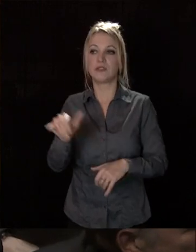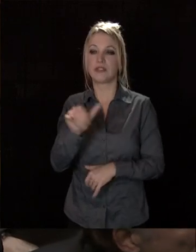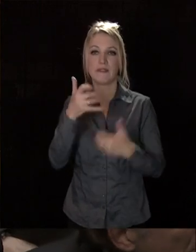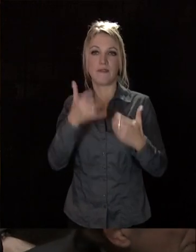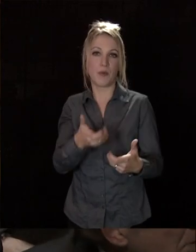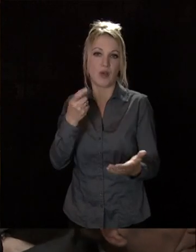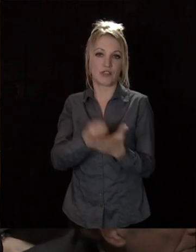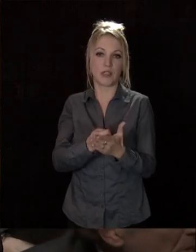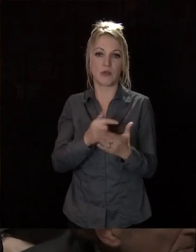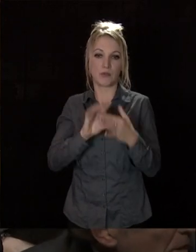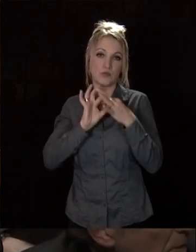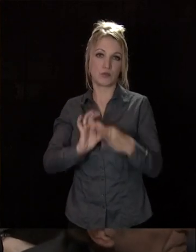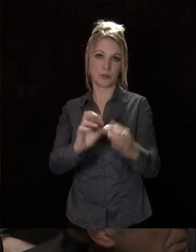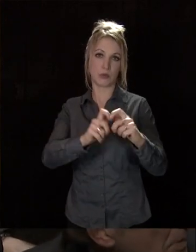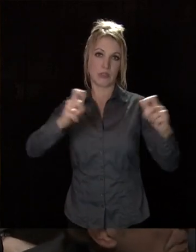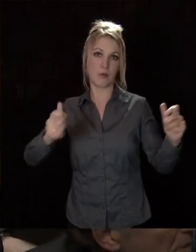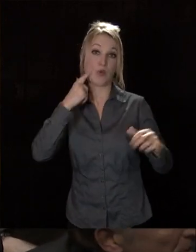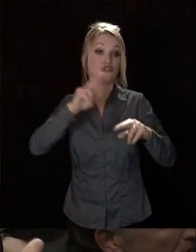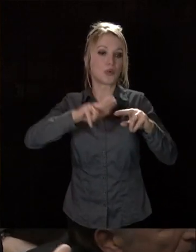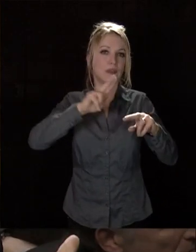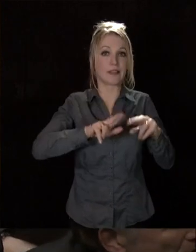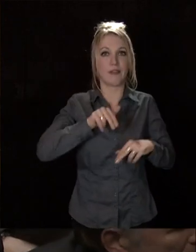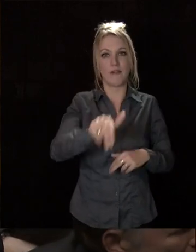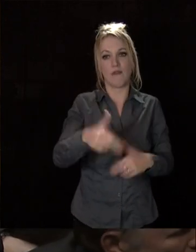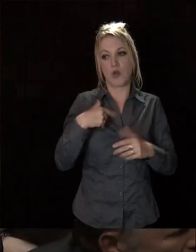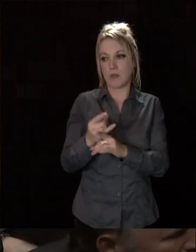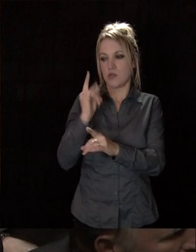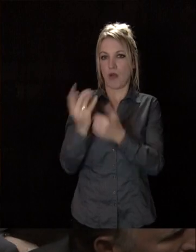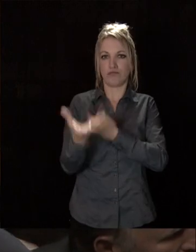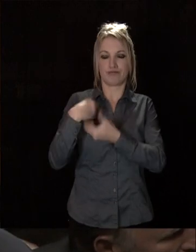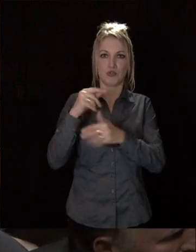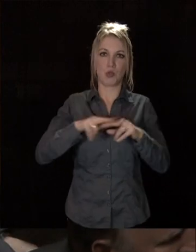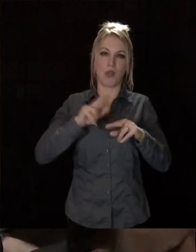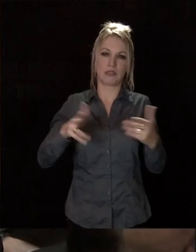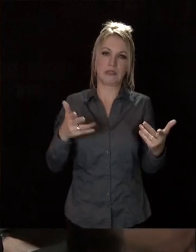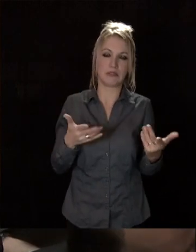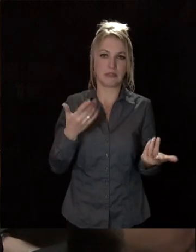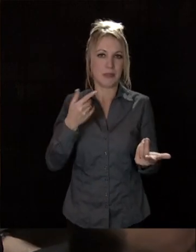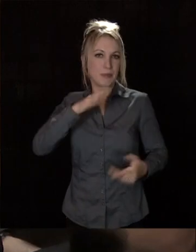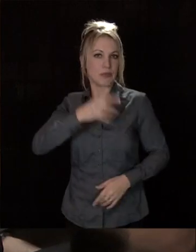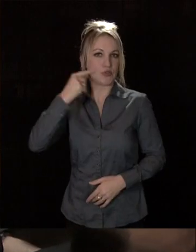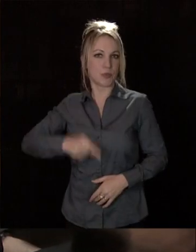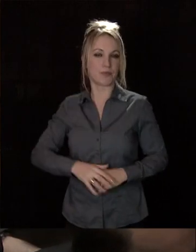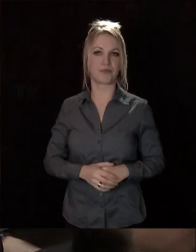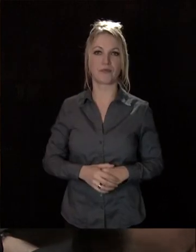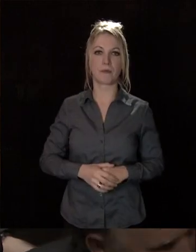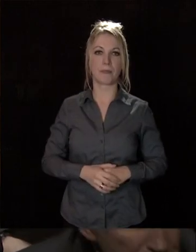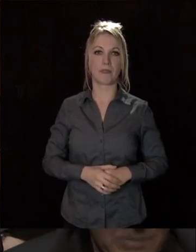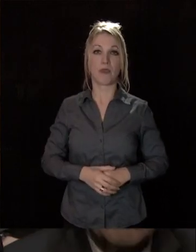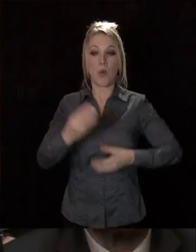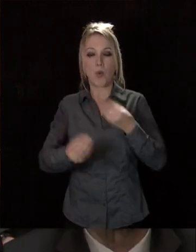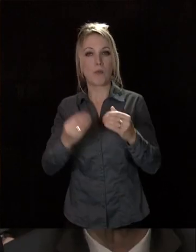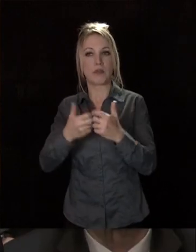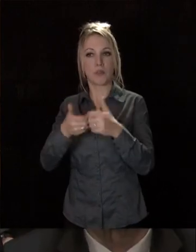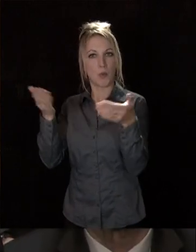et qu'il ait une suite industrielle à la Chacolaterie de Bourgogne qui fait partie de l'histoire agroalimentaire de Dijon. Qu'elle soit hospitalière, on peut